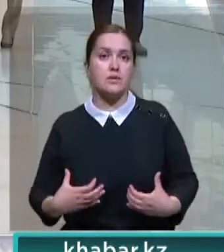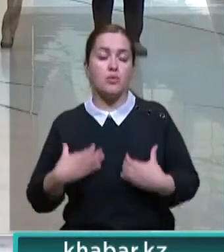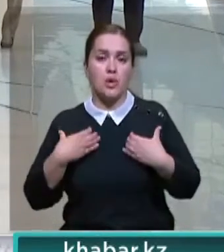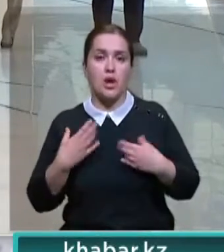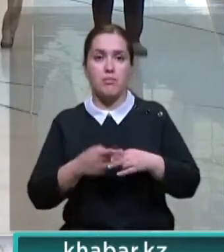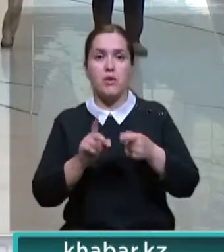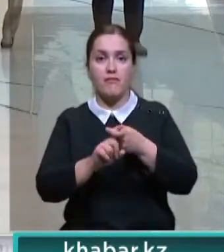вирус неизвестный.